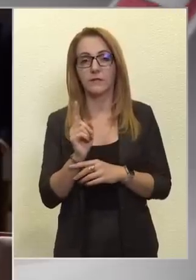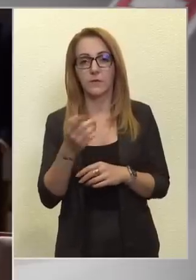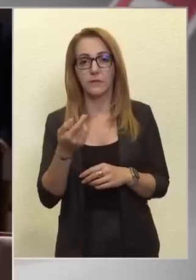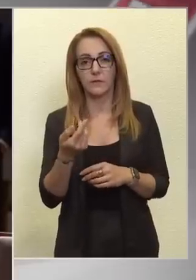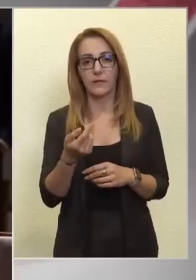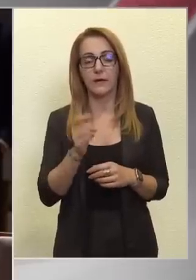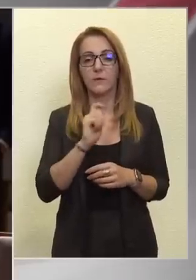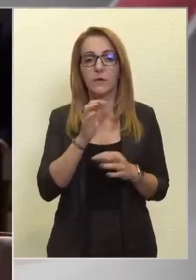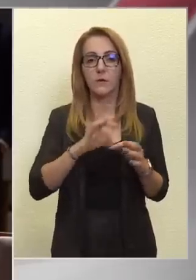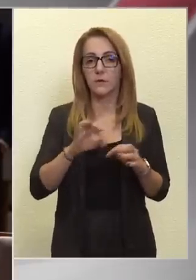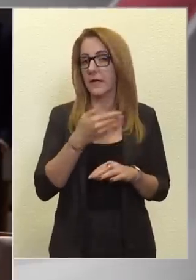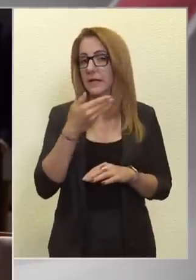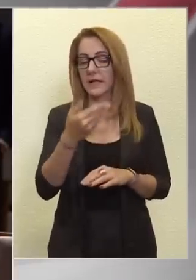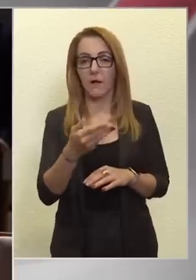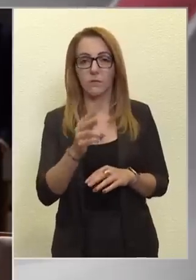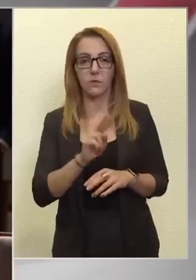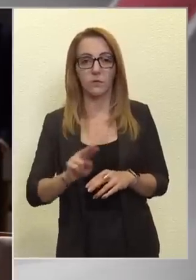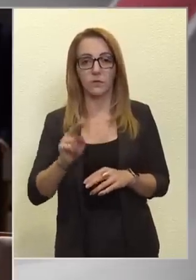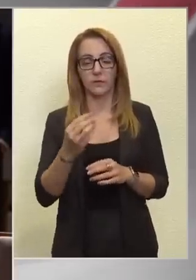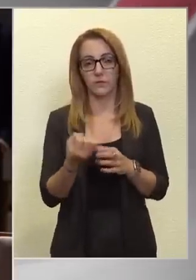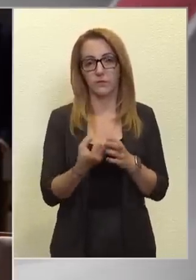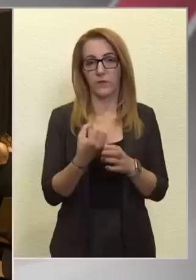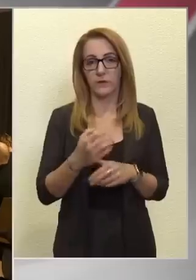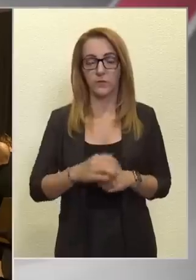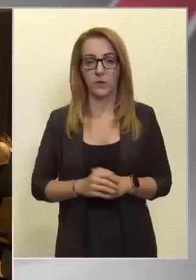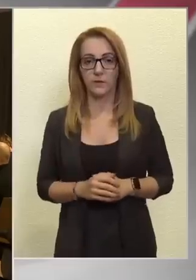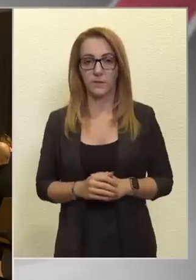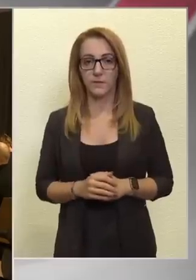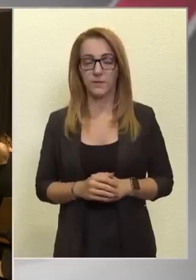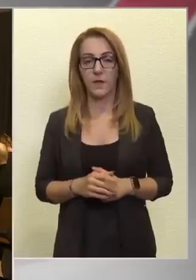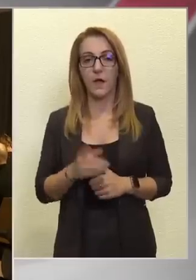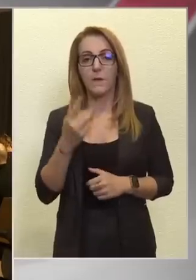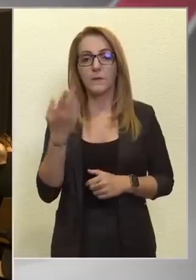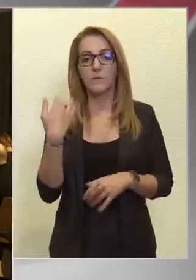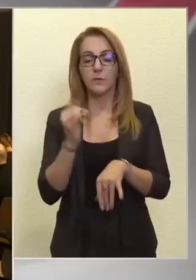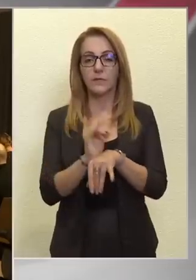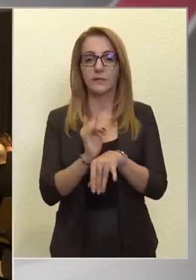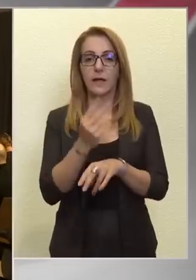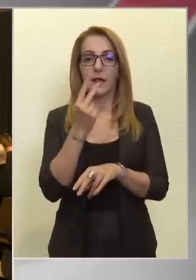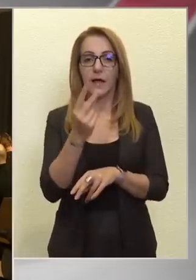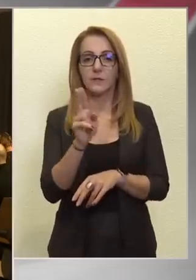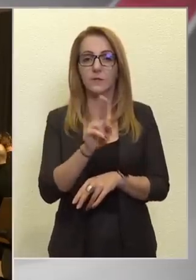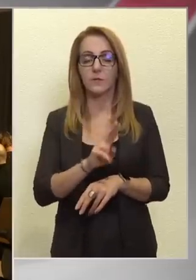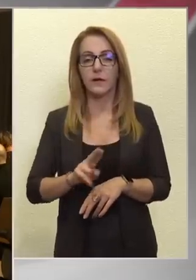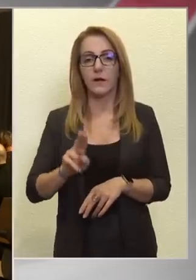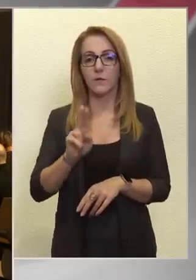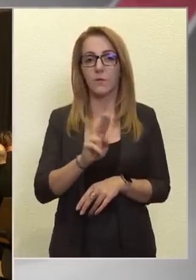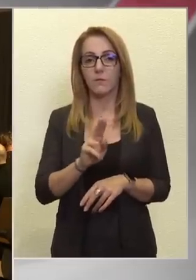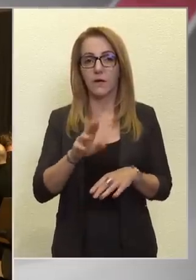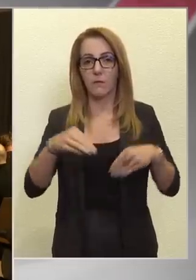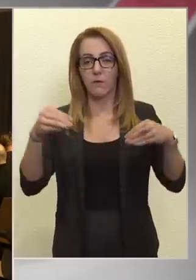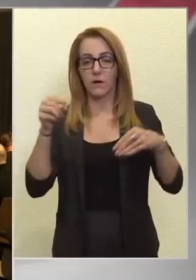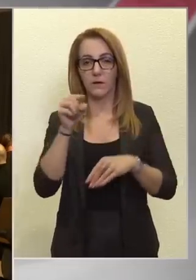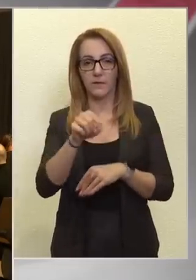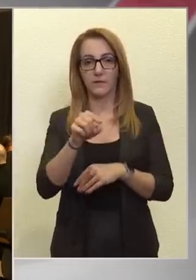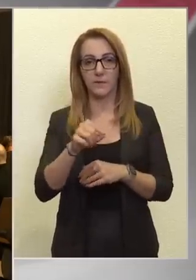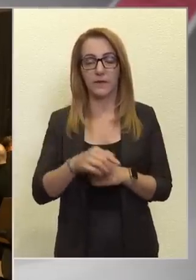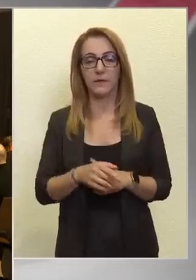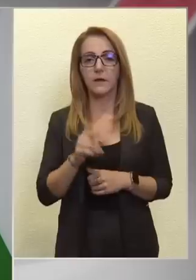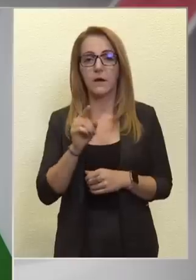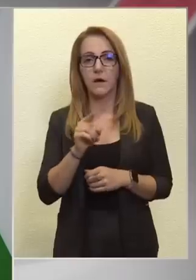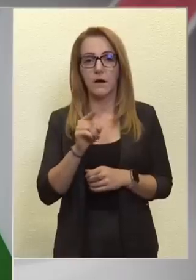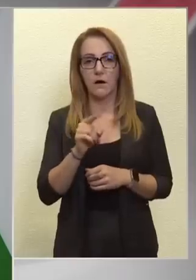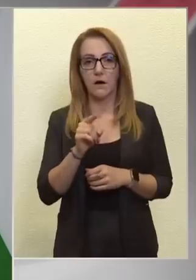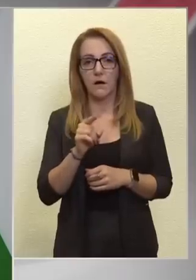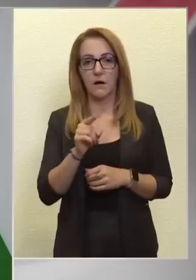Magyarország semmiképpen ne kapjon uniós folyadásokat. Az, amit a múlt héten láttunk az Európai Parlamentben, az